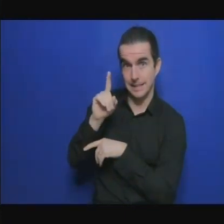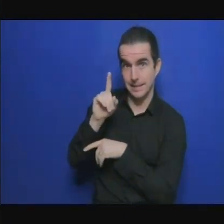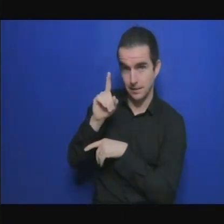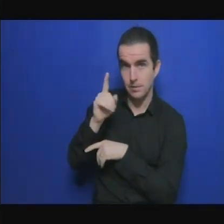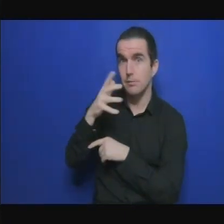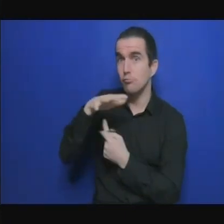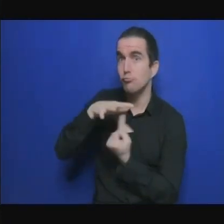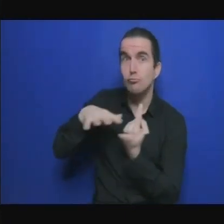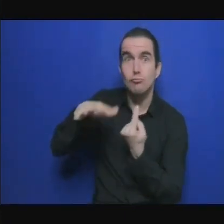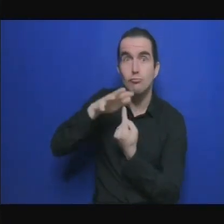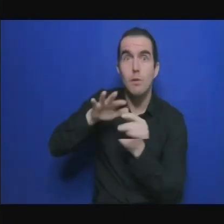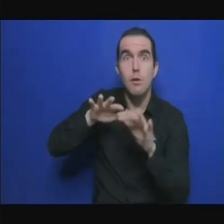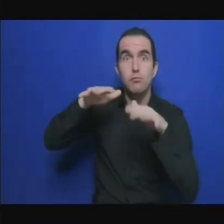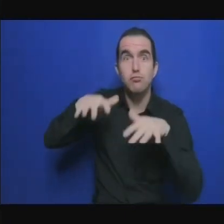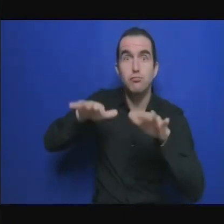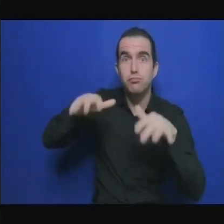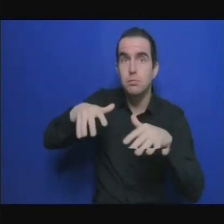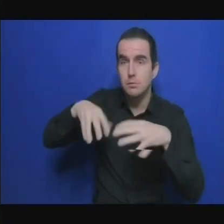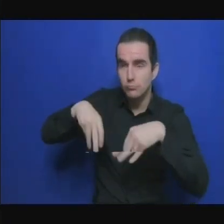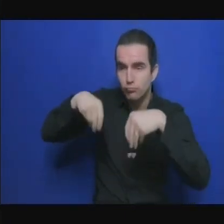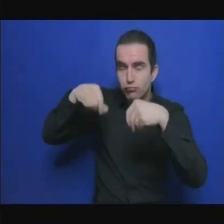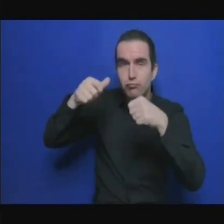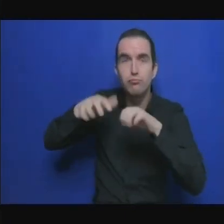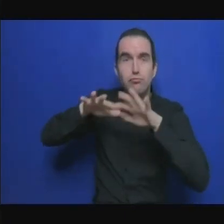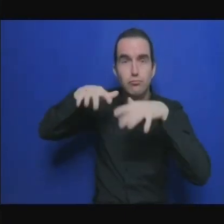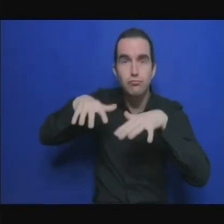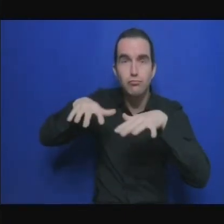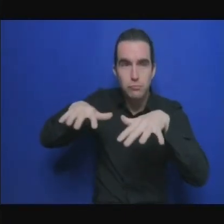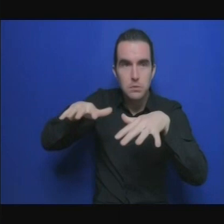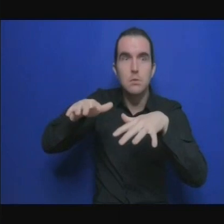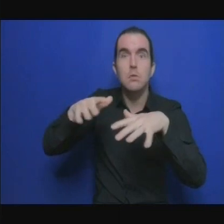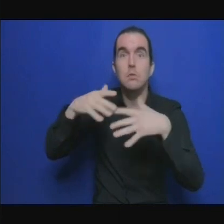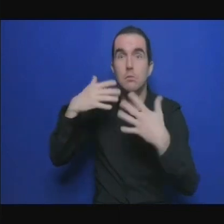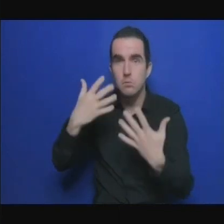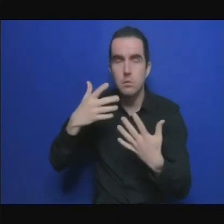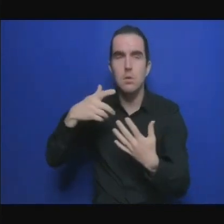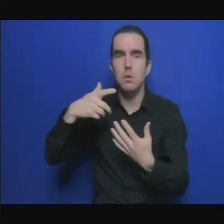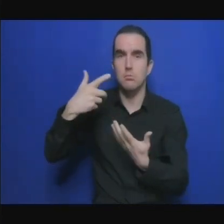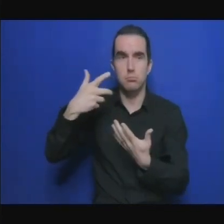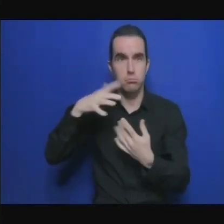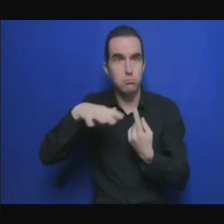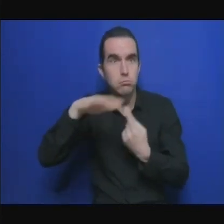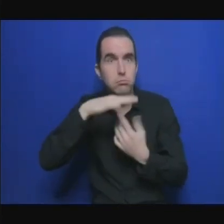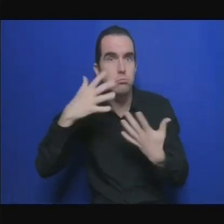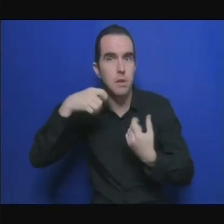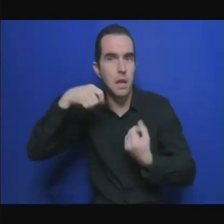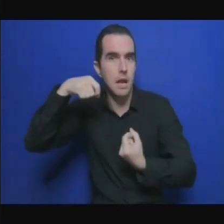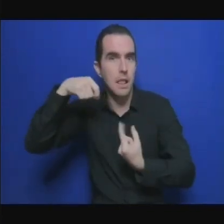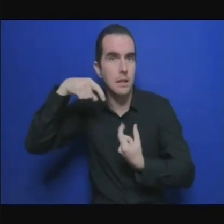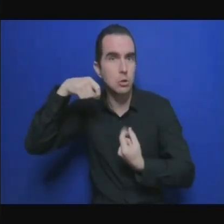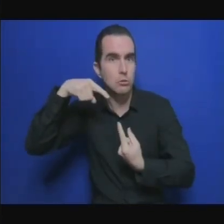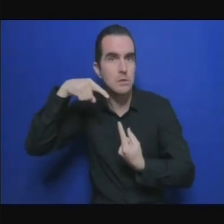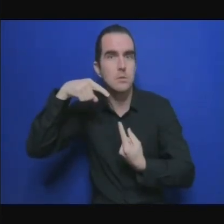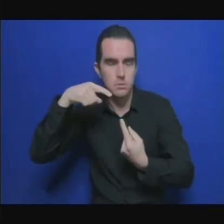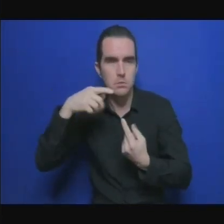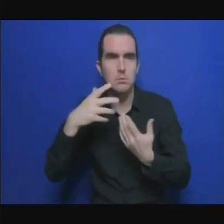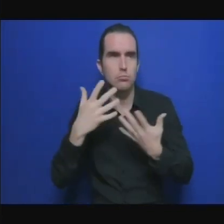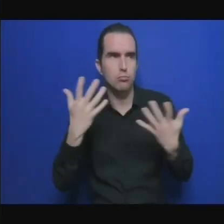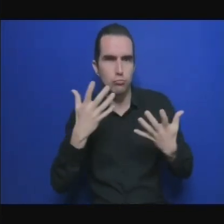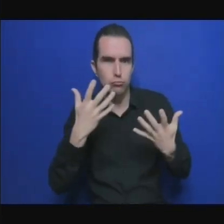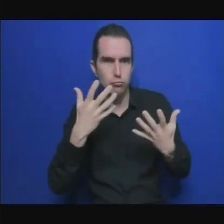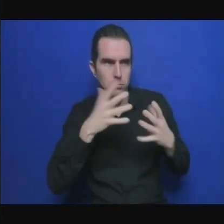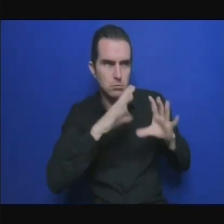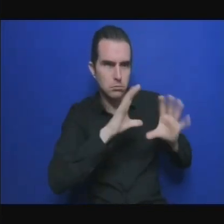sont pas directement liées au climat voilà on retrouve ces préoccupations dans ces CDN